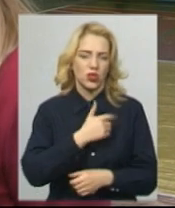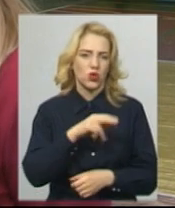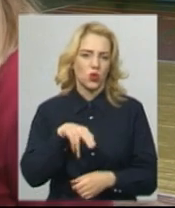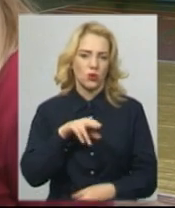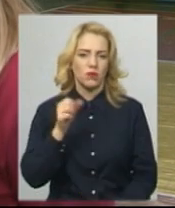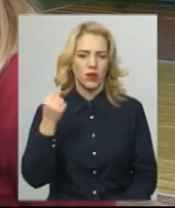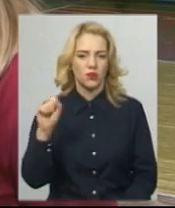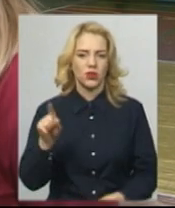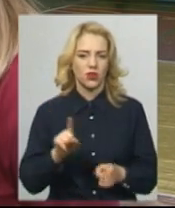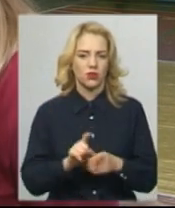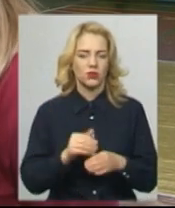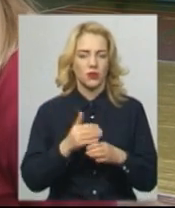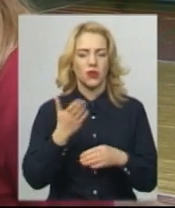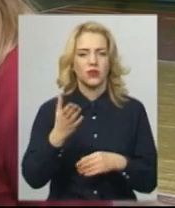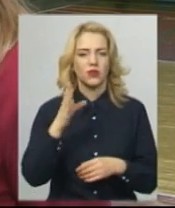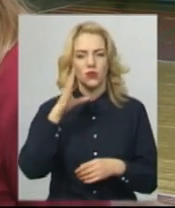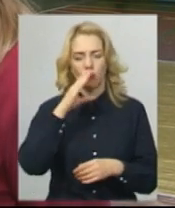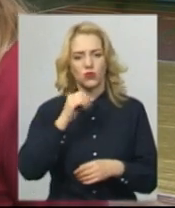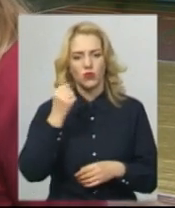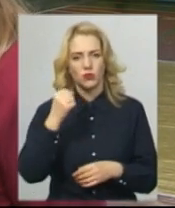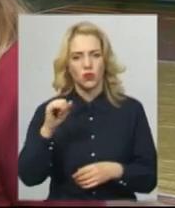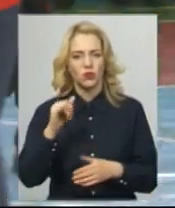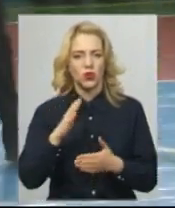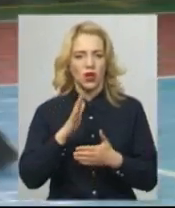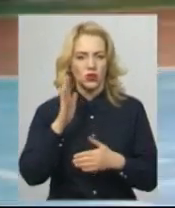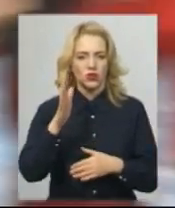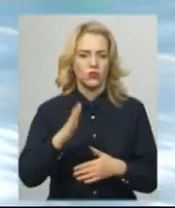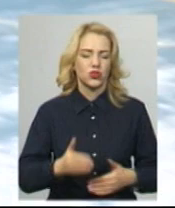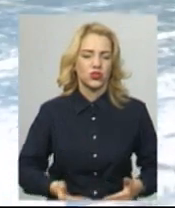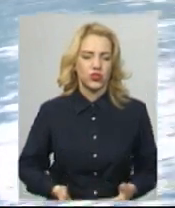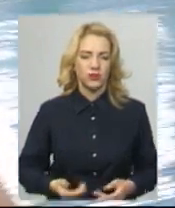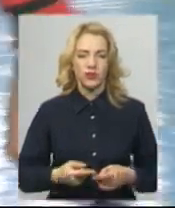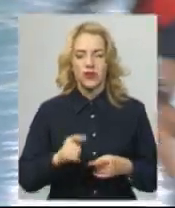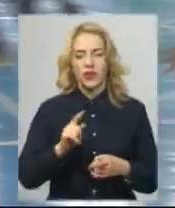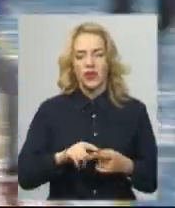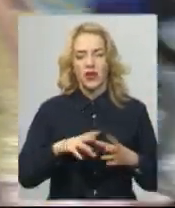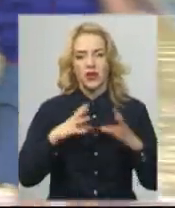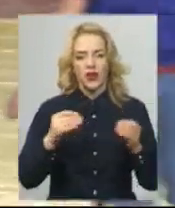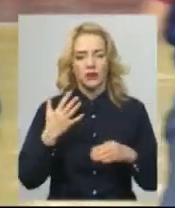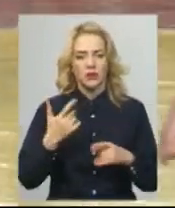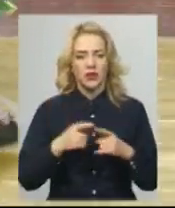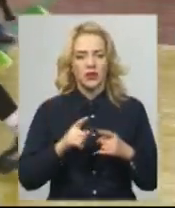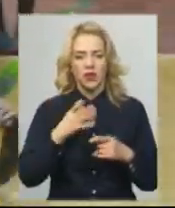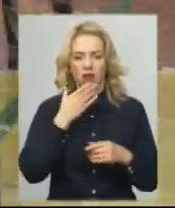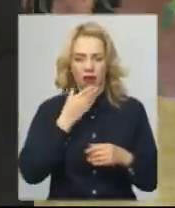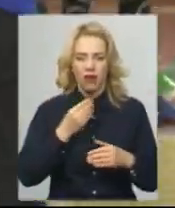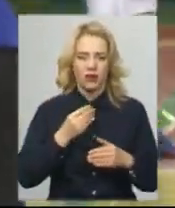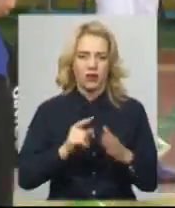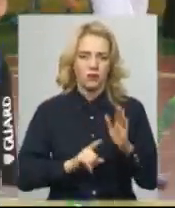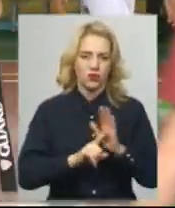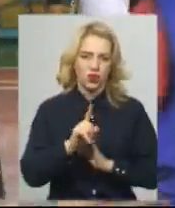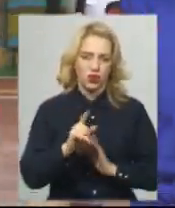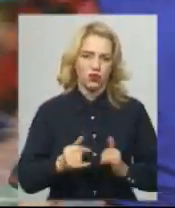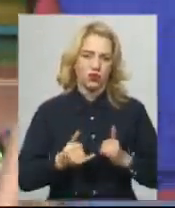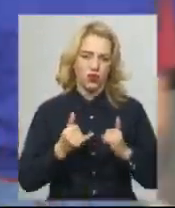також сприяє їхньому успіху у подальшому житті. Регби-5 – це хороший старт для подальшої кар'єри спортсмена. Ділюється